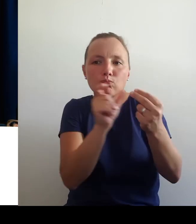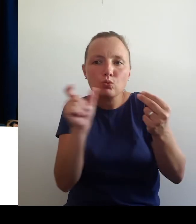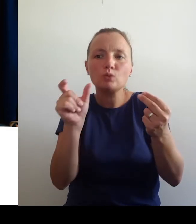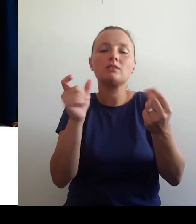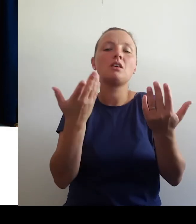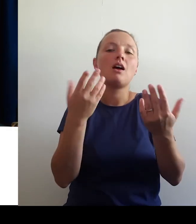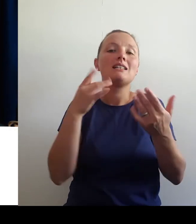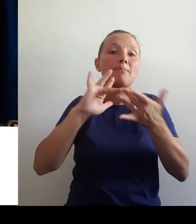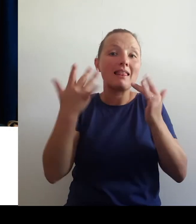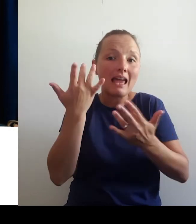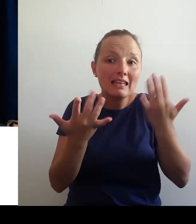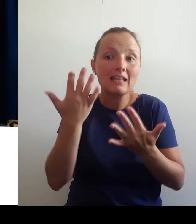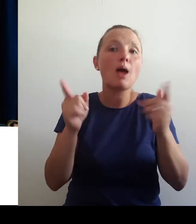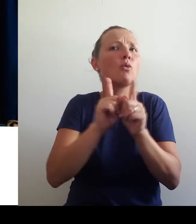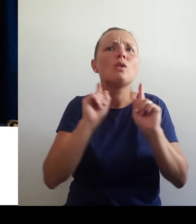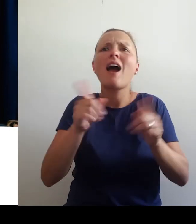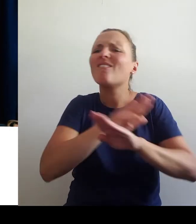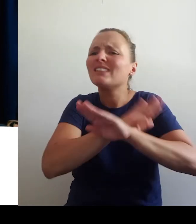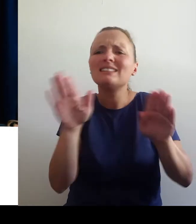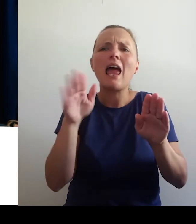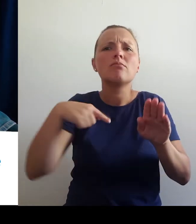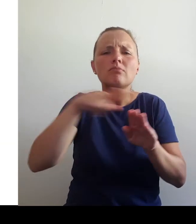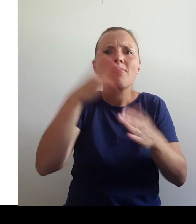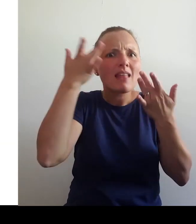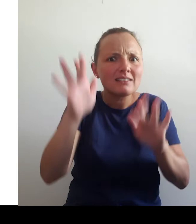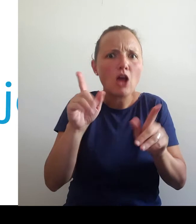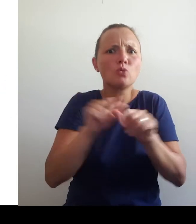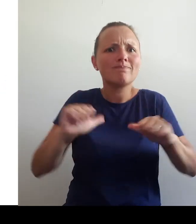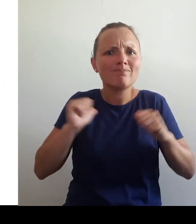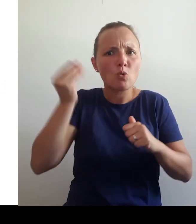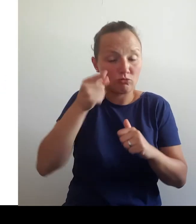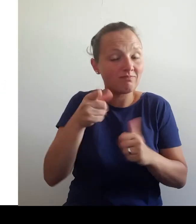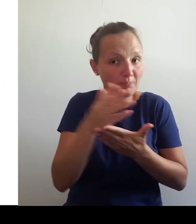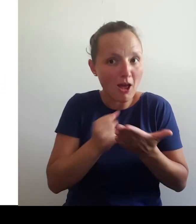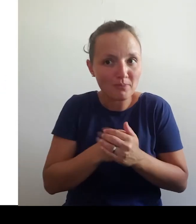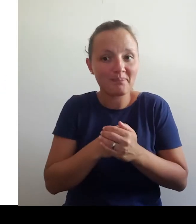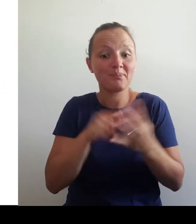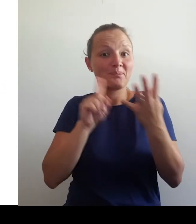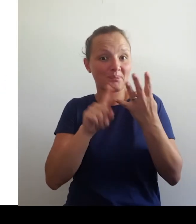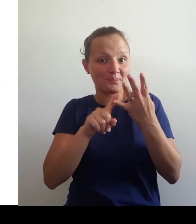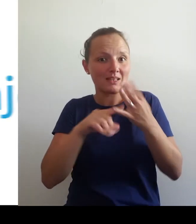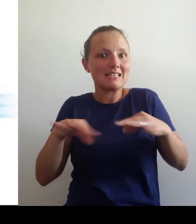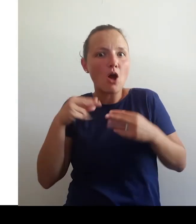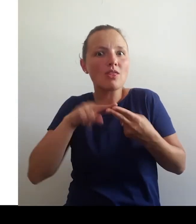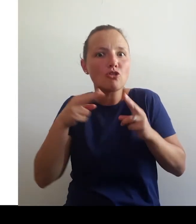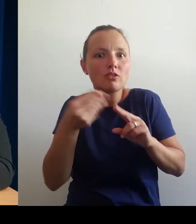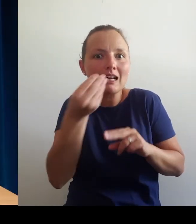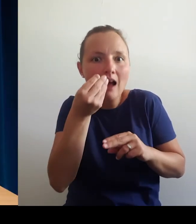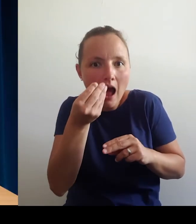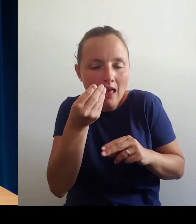znamo in se trudimo naučiti, krepi naše možgane in uri na štud. Ni prehrane, ki bi bila dobra le za možgane.